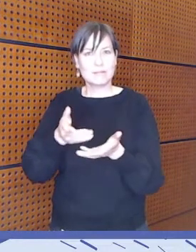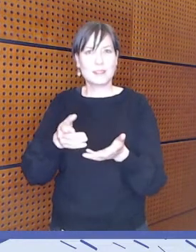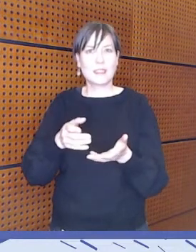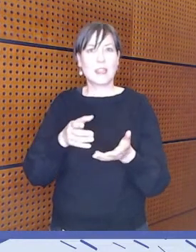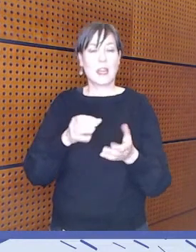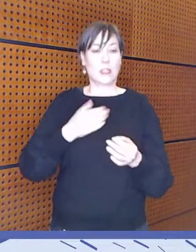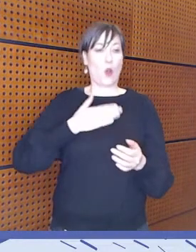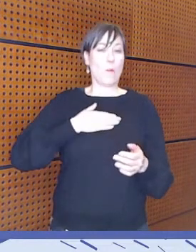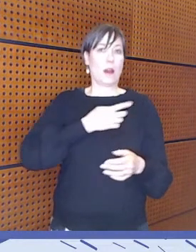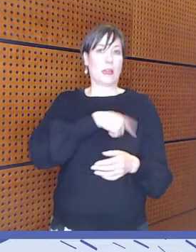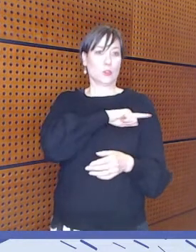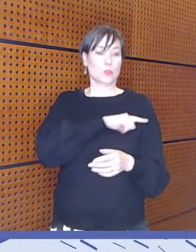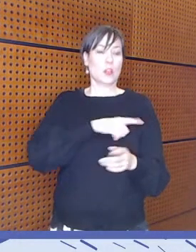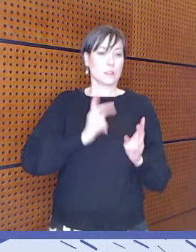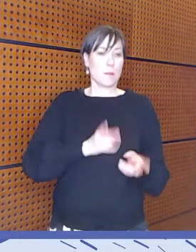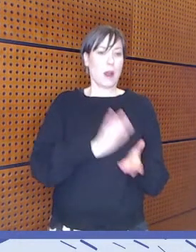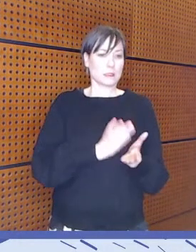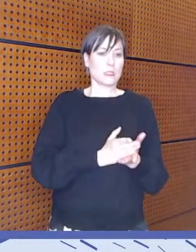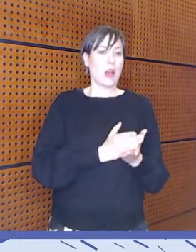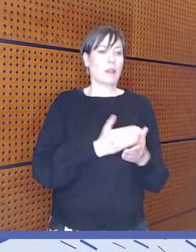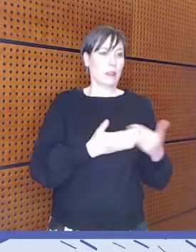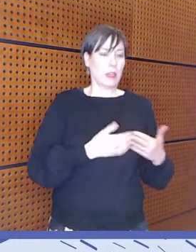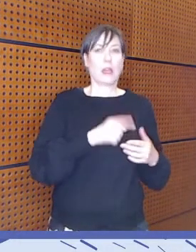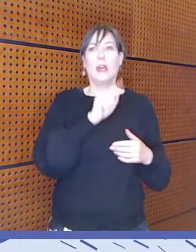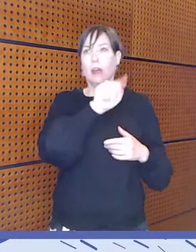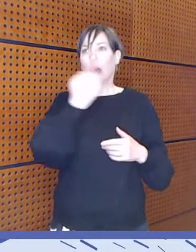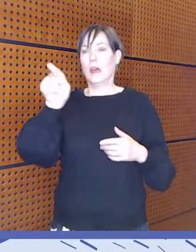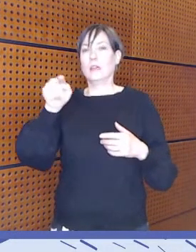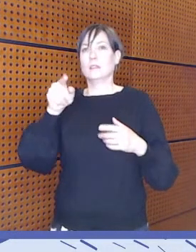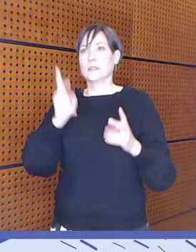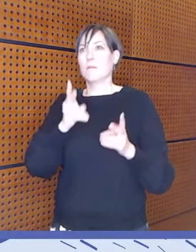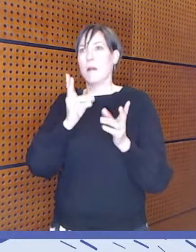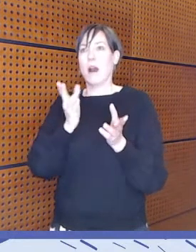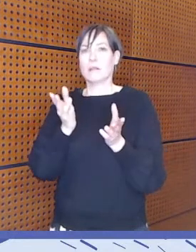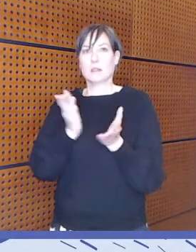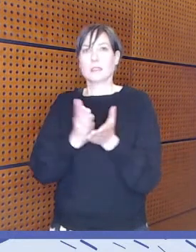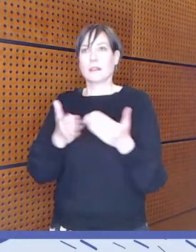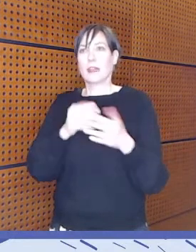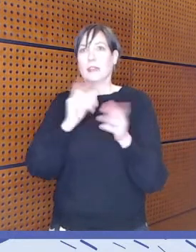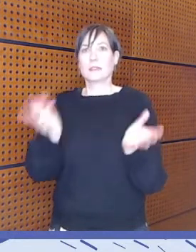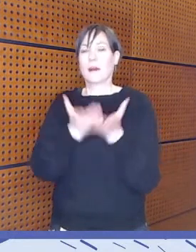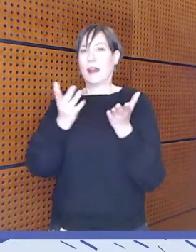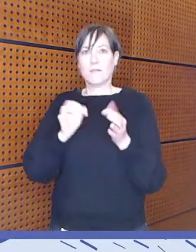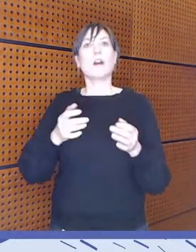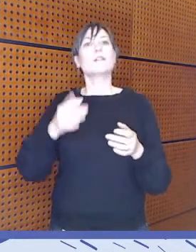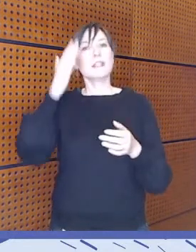resurssia niiden samojen asioiden pähkäilyyn. Kiitos.